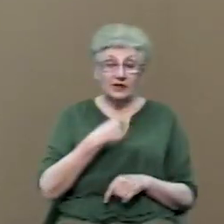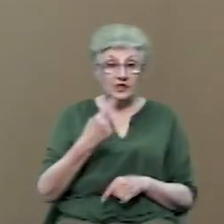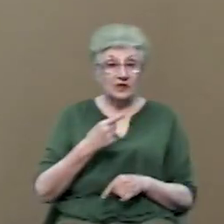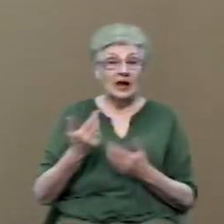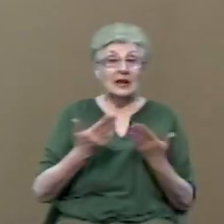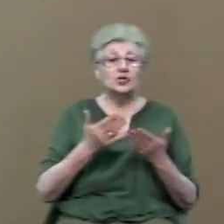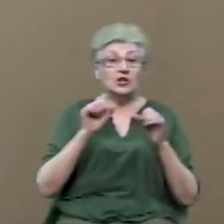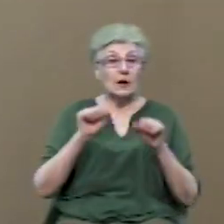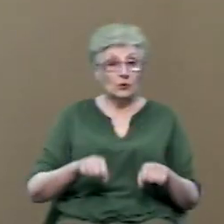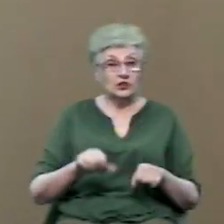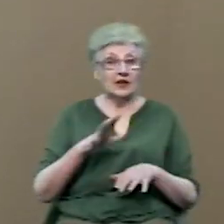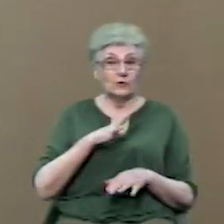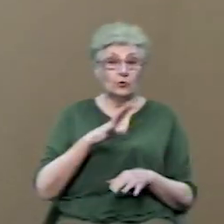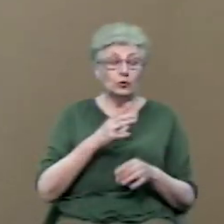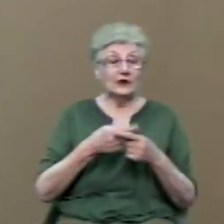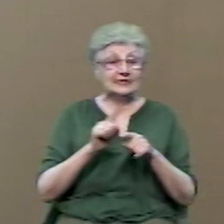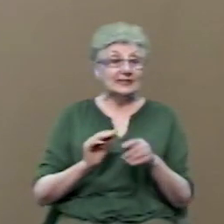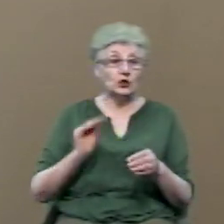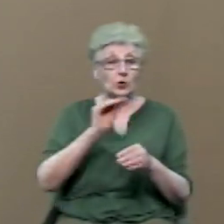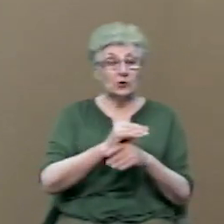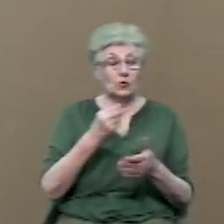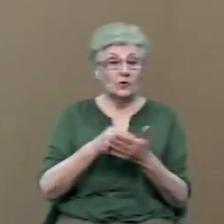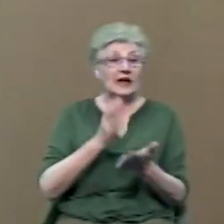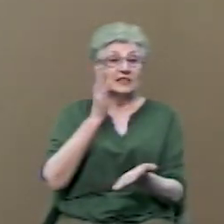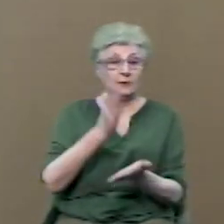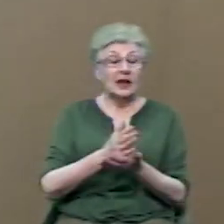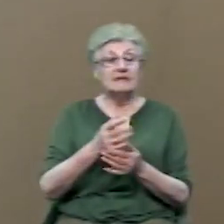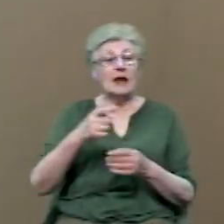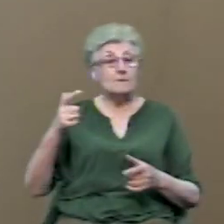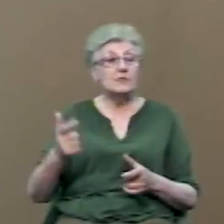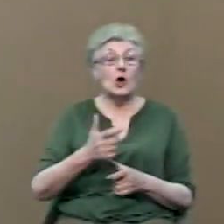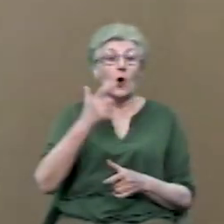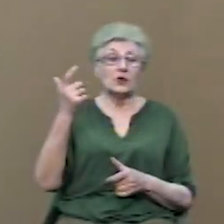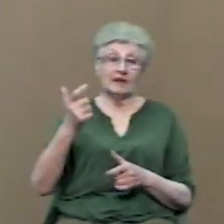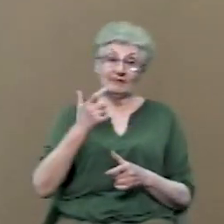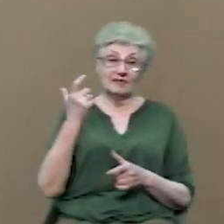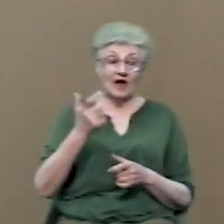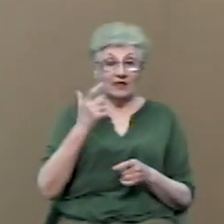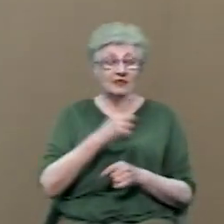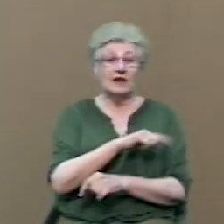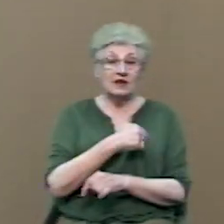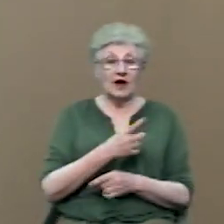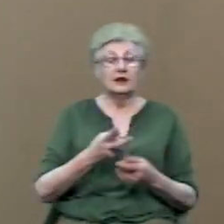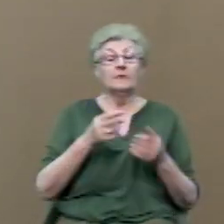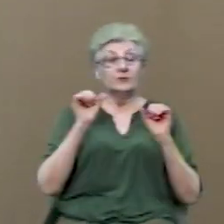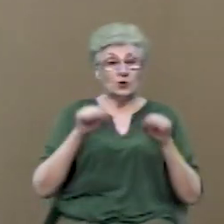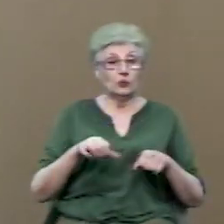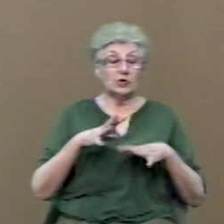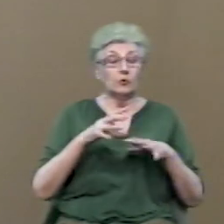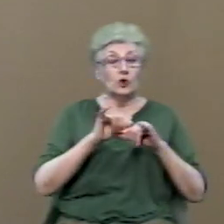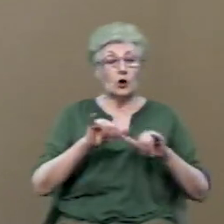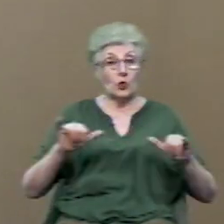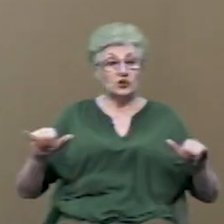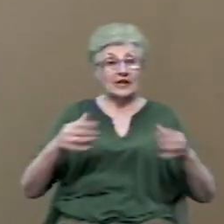можливо було ці додаткові гроші спрямувати на пріоритетні послуги? Чи можливо було розширити ці пакети, які вже